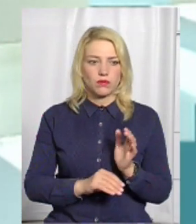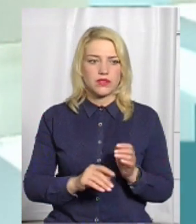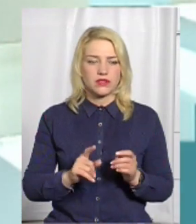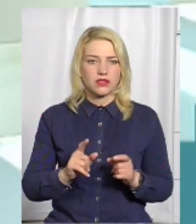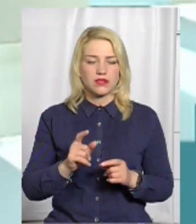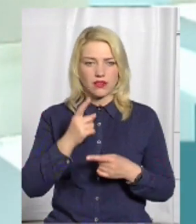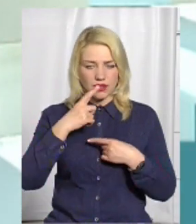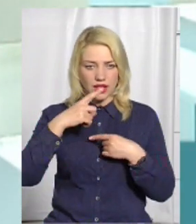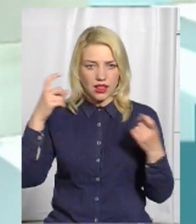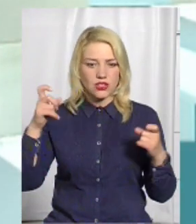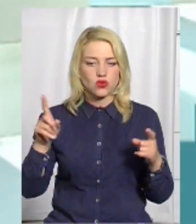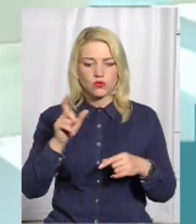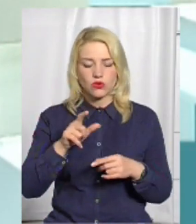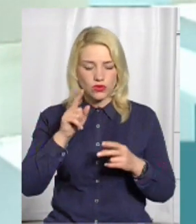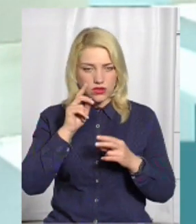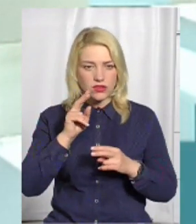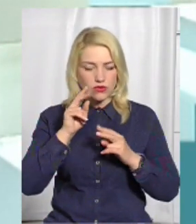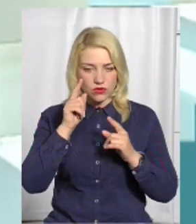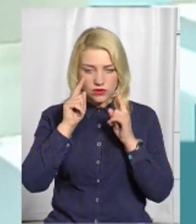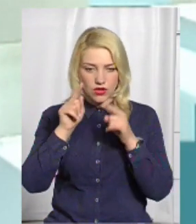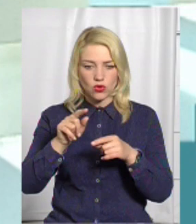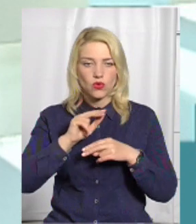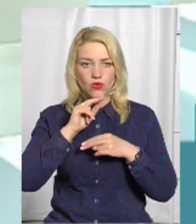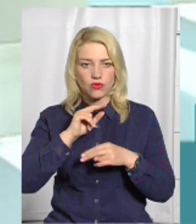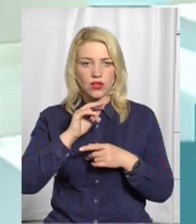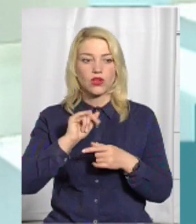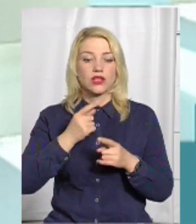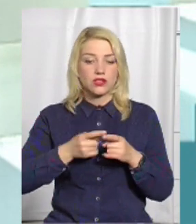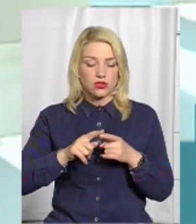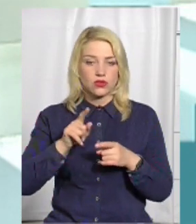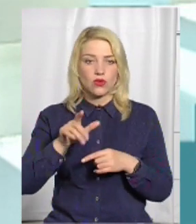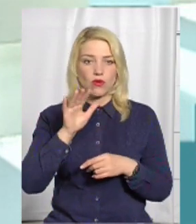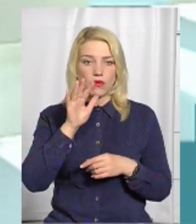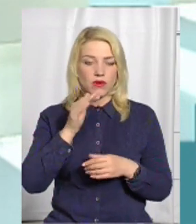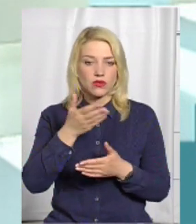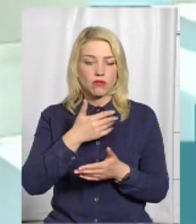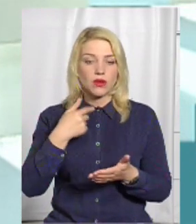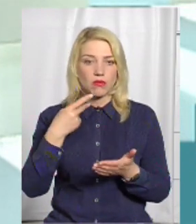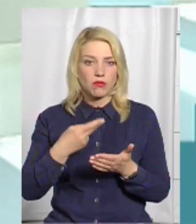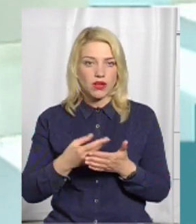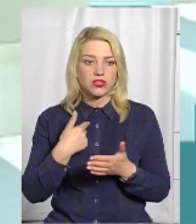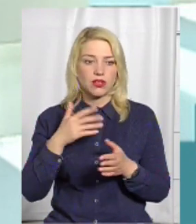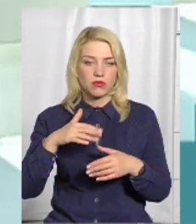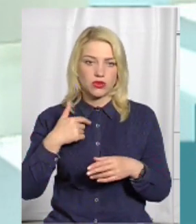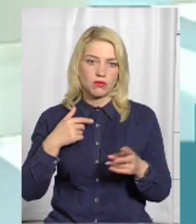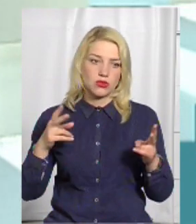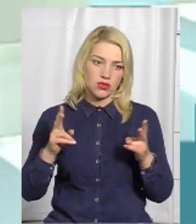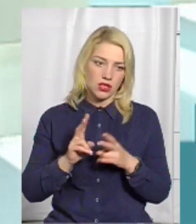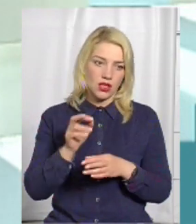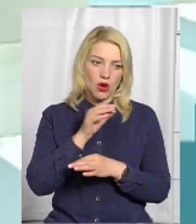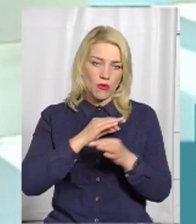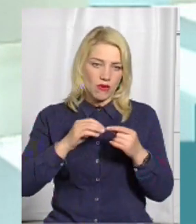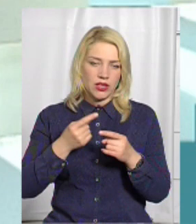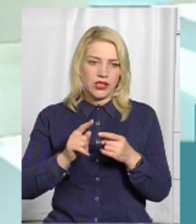клич, щоб люди звернули. І ми саме з того моменту і побачили. Потім ми зустрілися, обговорили це